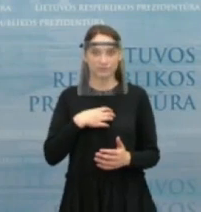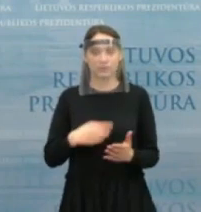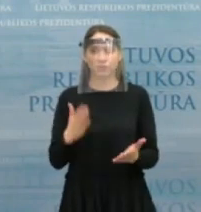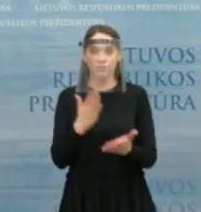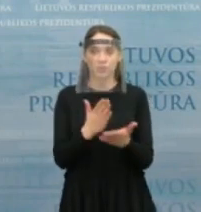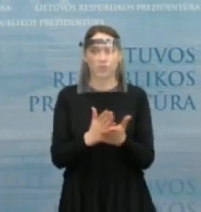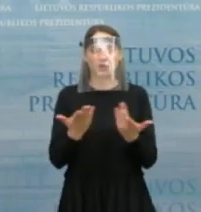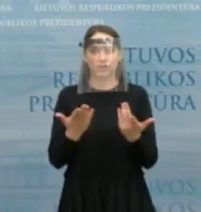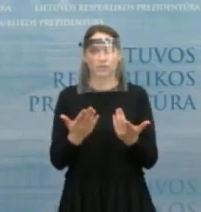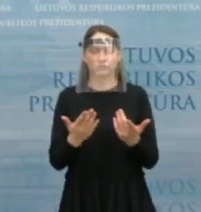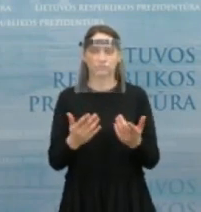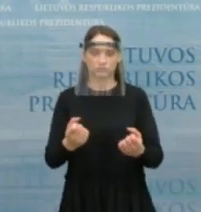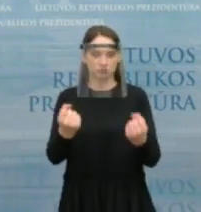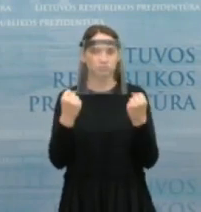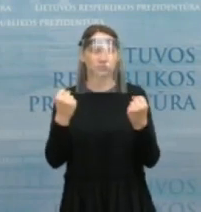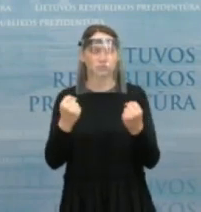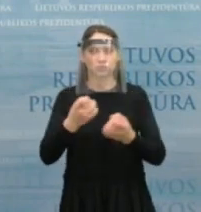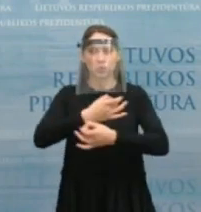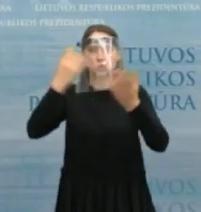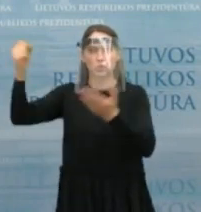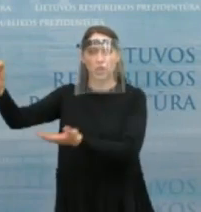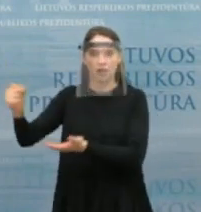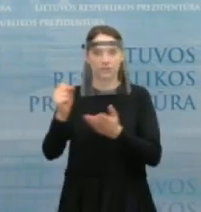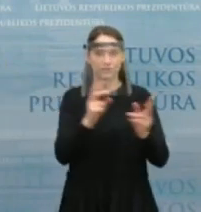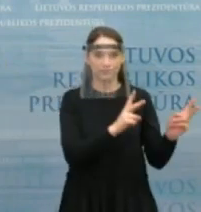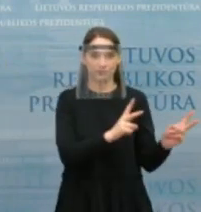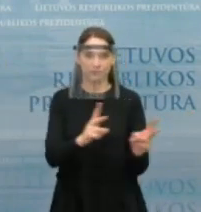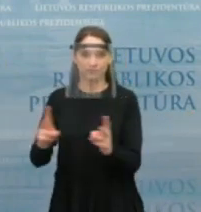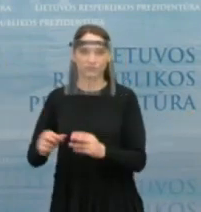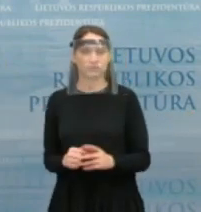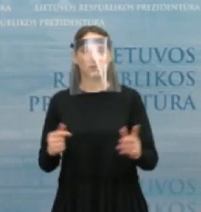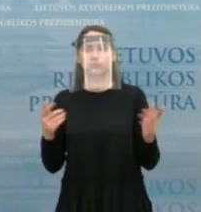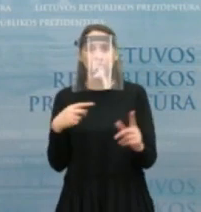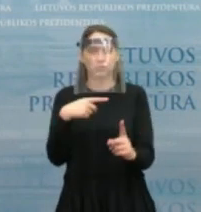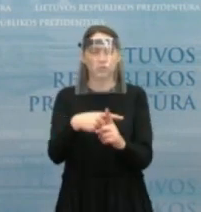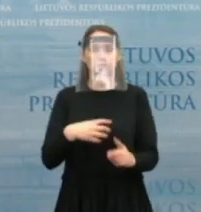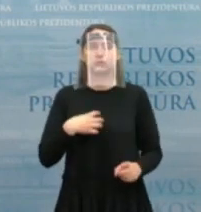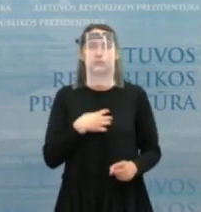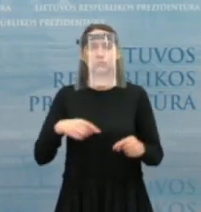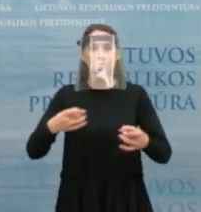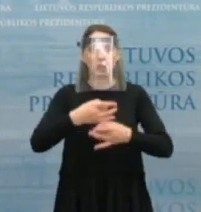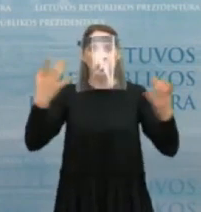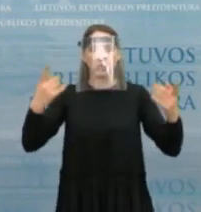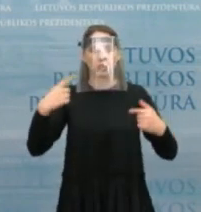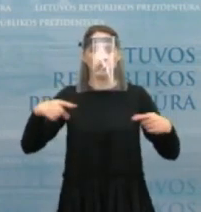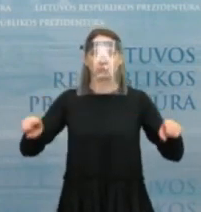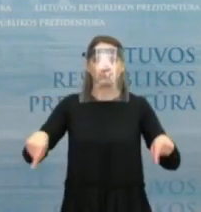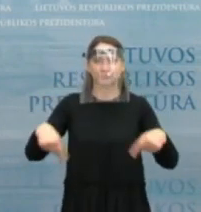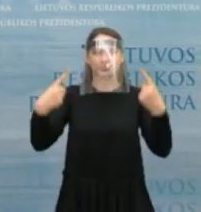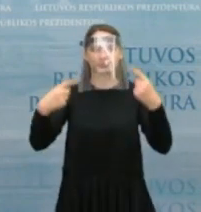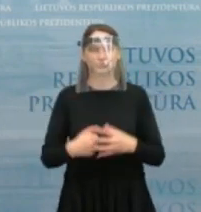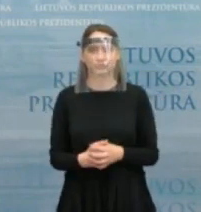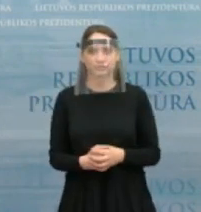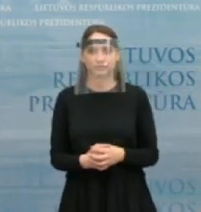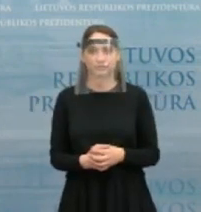subalansuotą ir tvarų kultūros finansavimo modelį ir tokiu būdu galima siekti progreso šioje sirtyje. Po kalbo